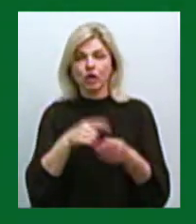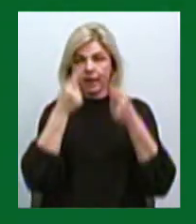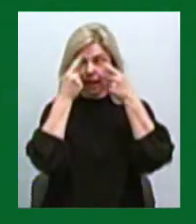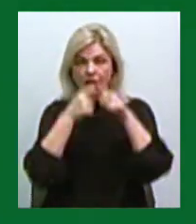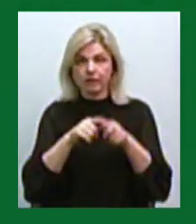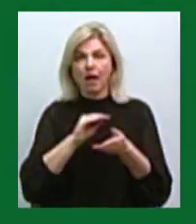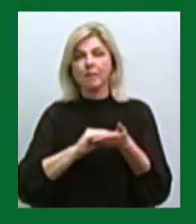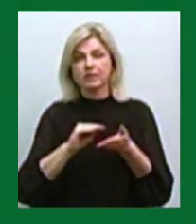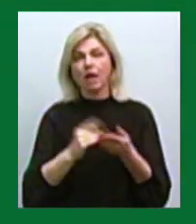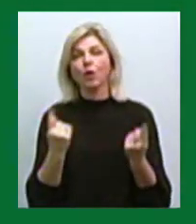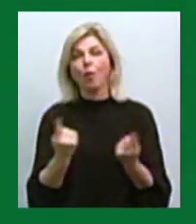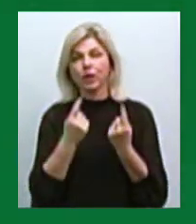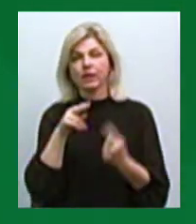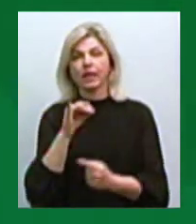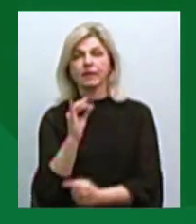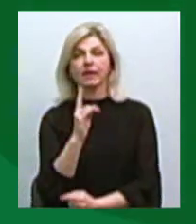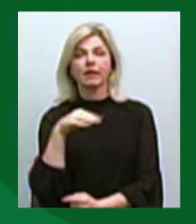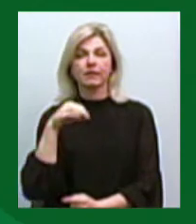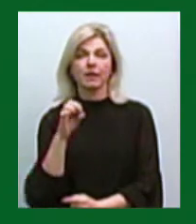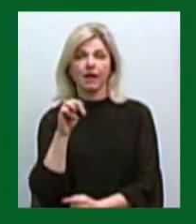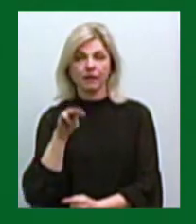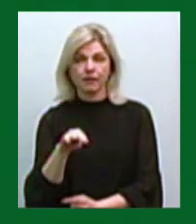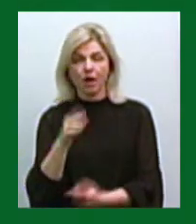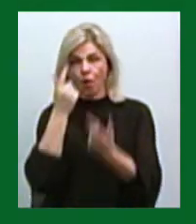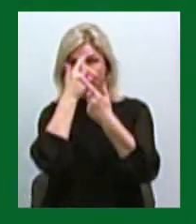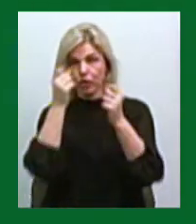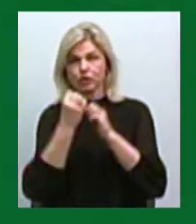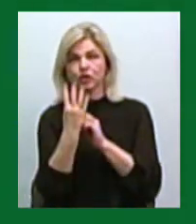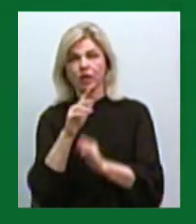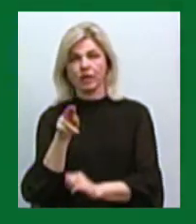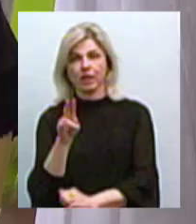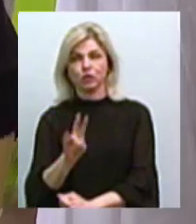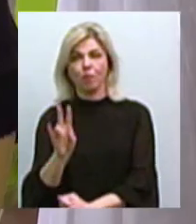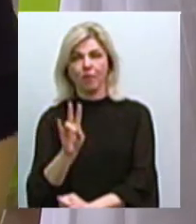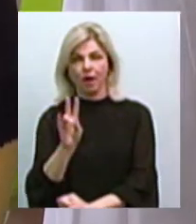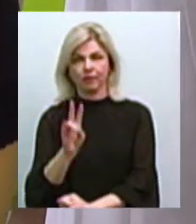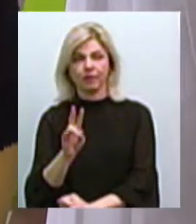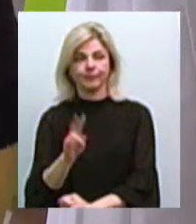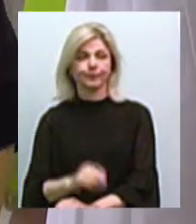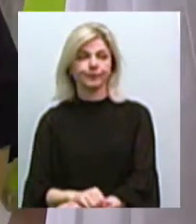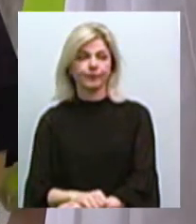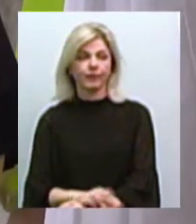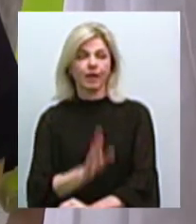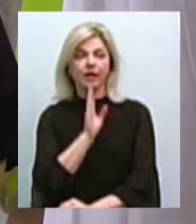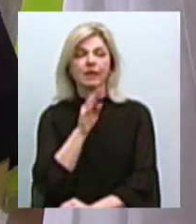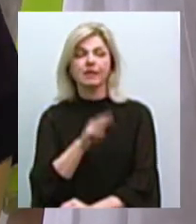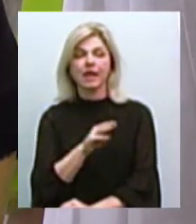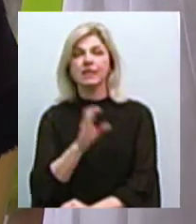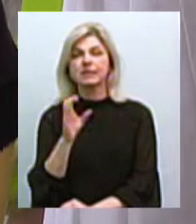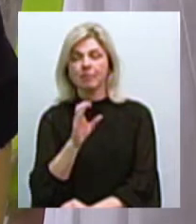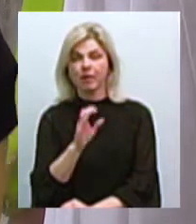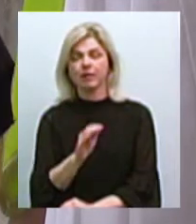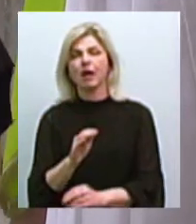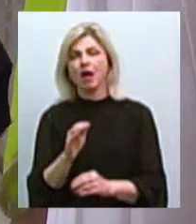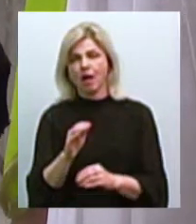«Звичайний». Там результати оголосили 14 листопада. Тетяна Степанова, провідний фахівець кафедри